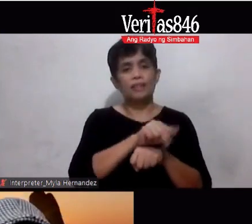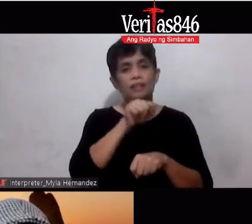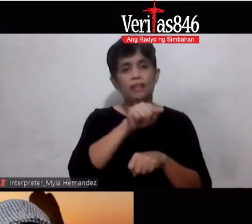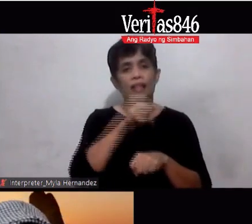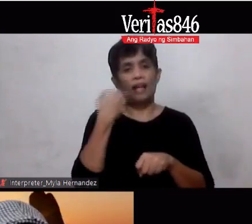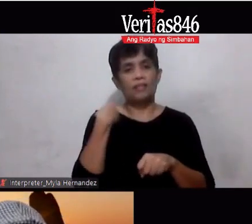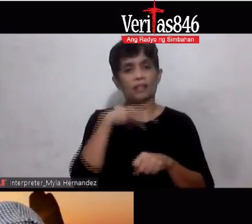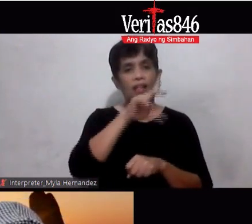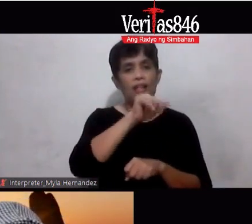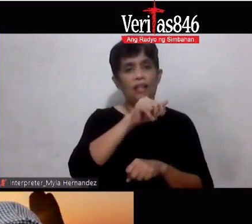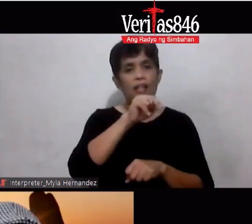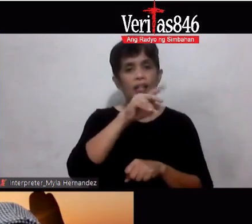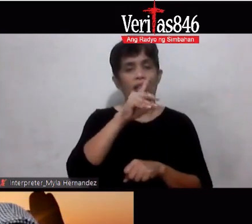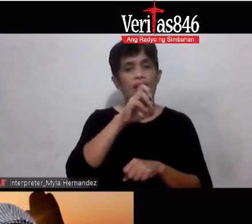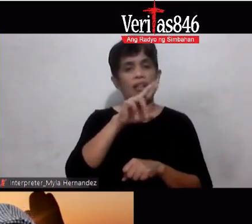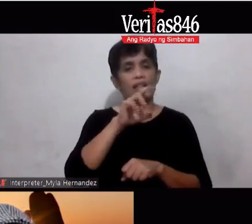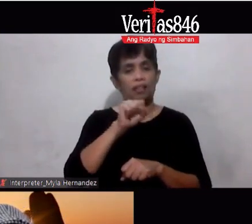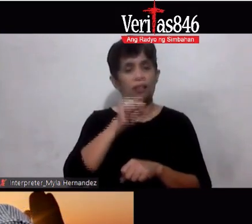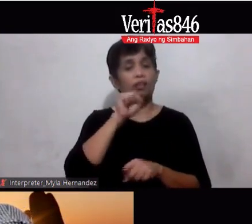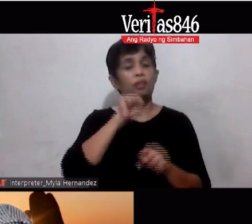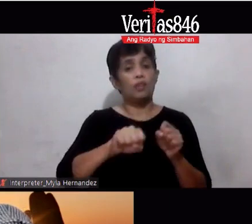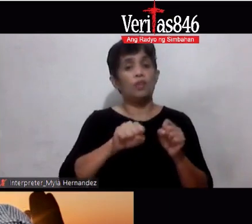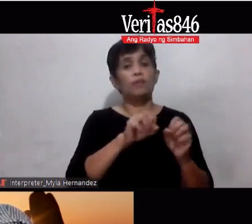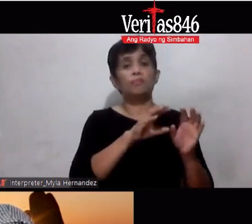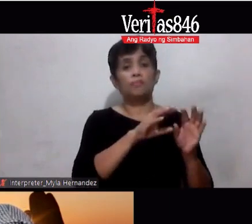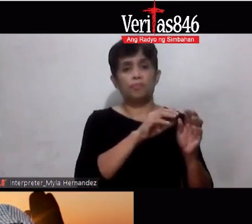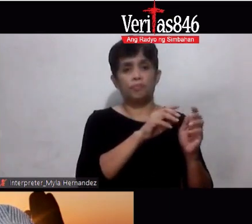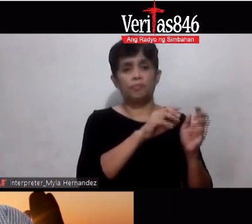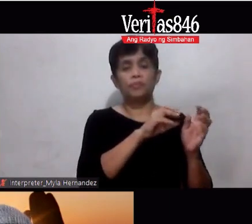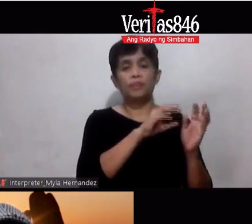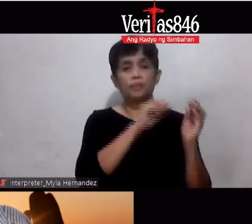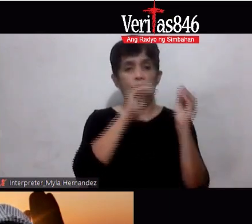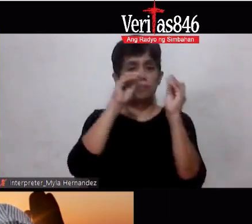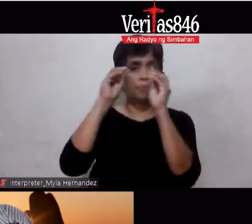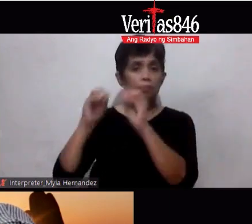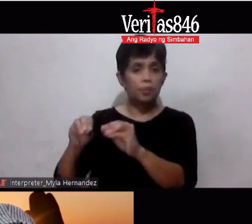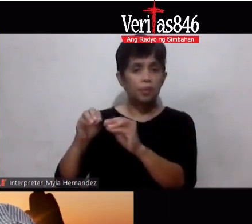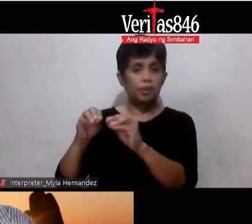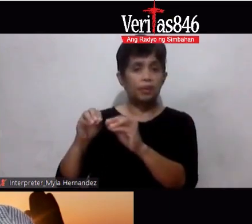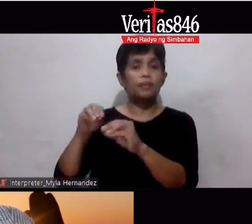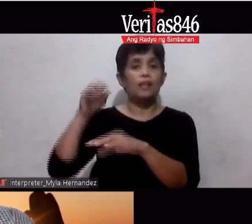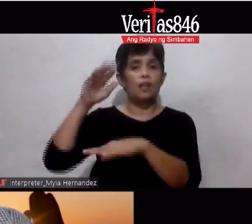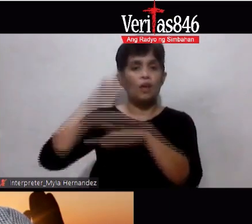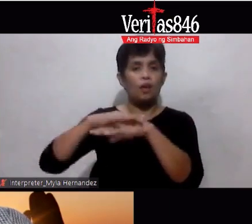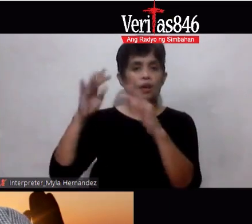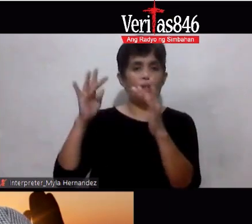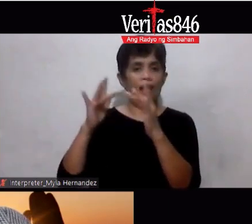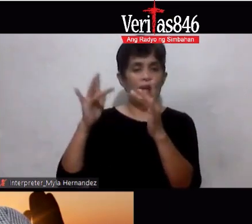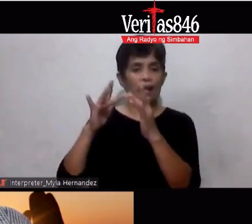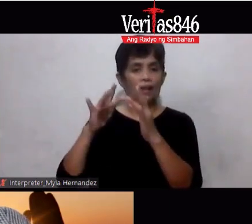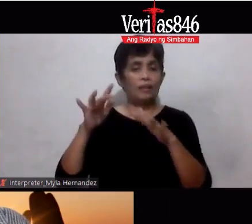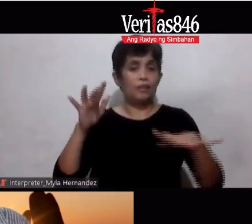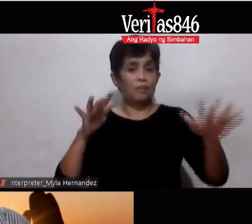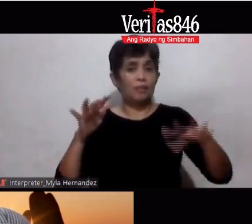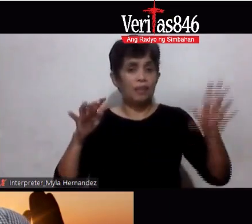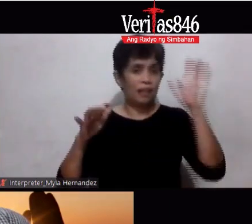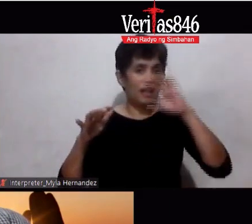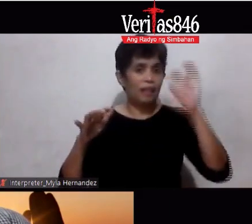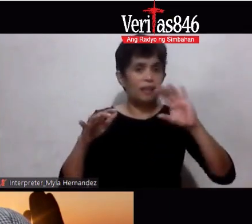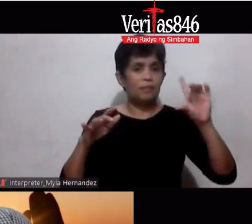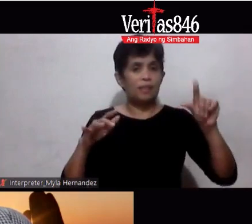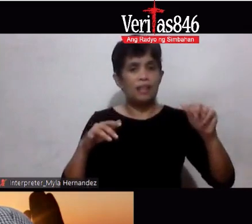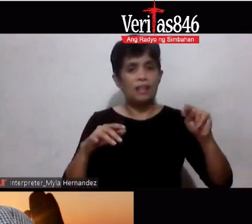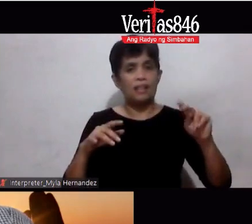siguro nainip ang landers so niligay lang nila muna sa online so dun sa mga naghahanap sa landers baka pwede